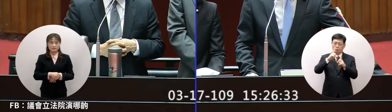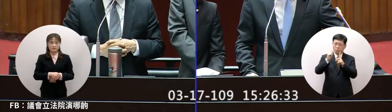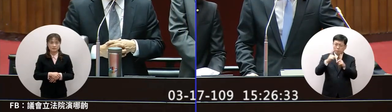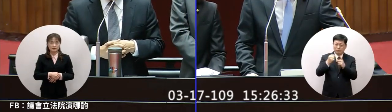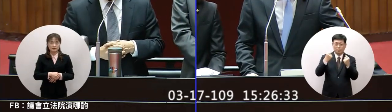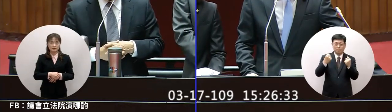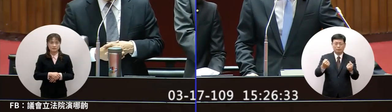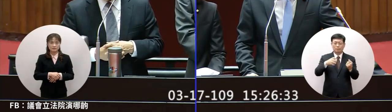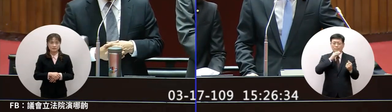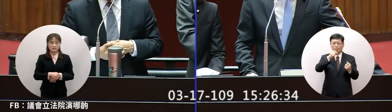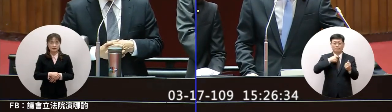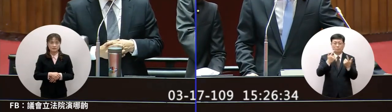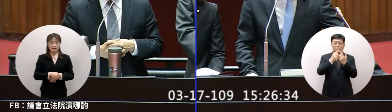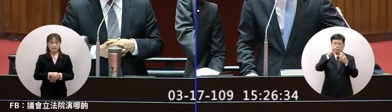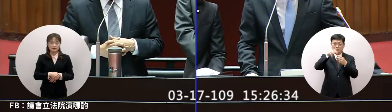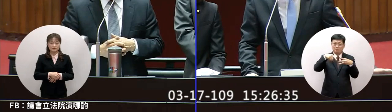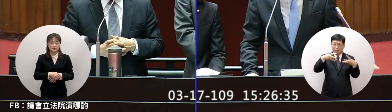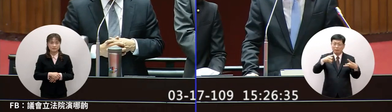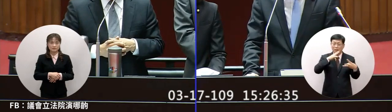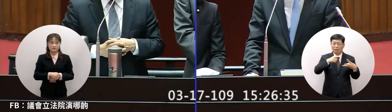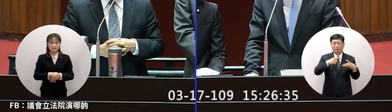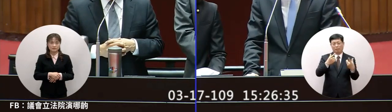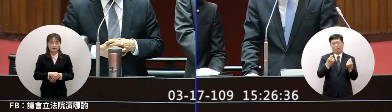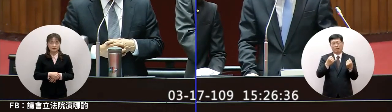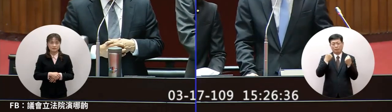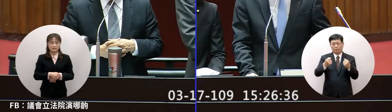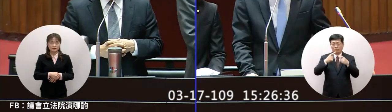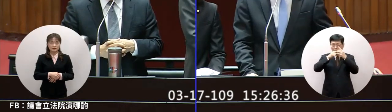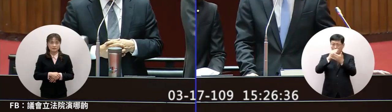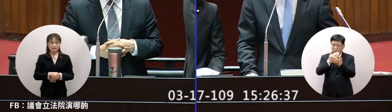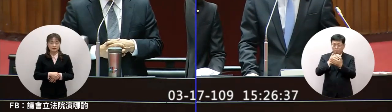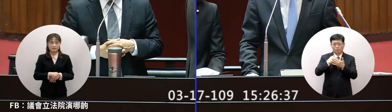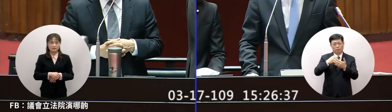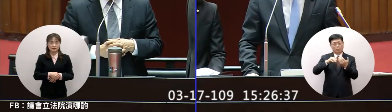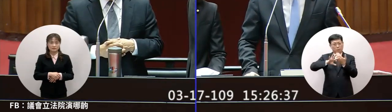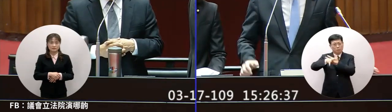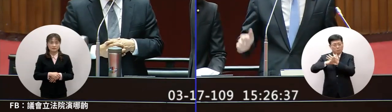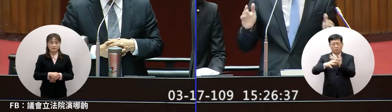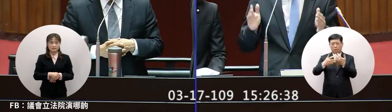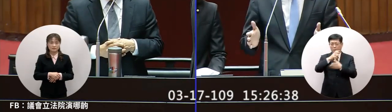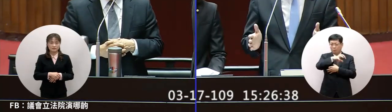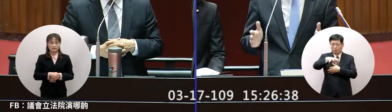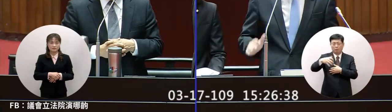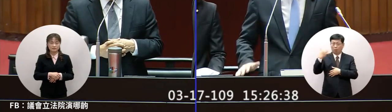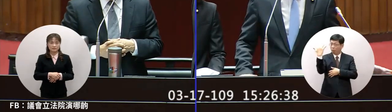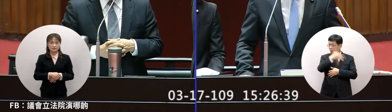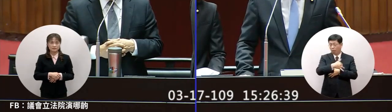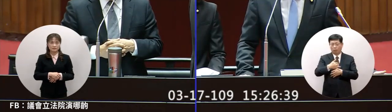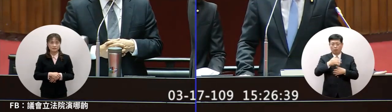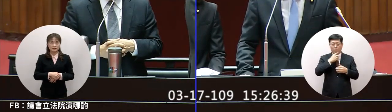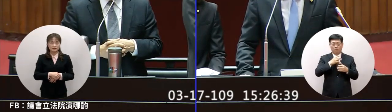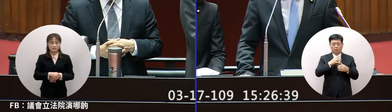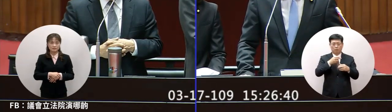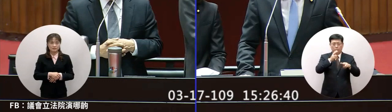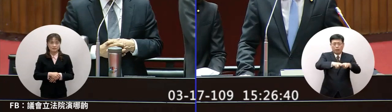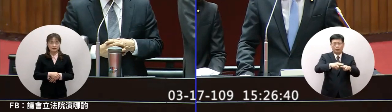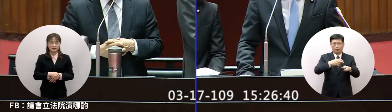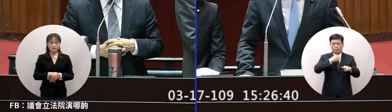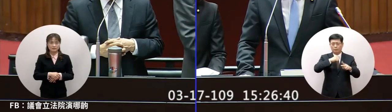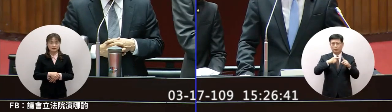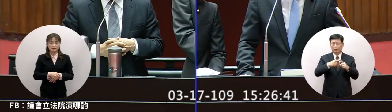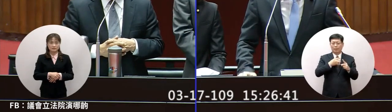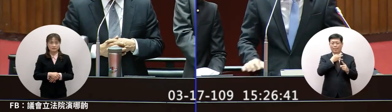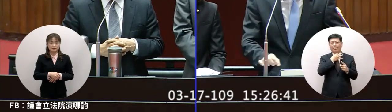在摩洛哥有旅行團在秘魯甚至還有其他的地方都有突然受到管制的台灣